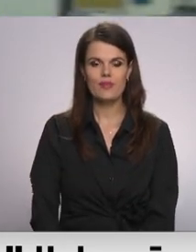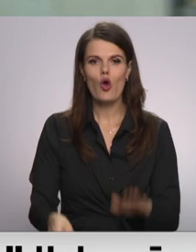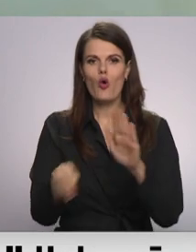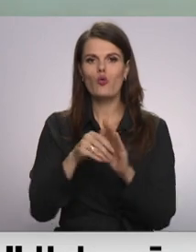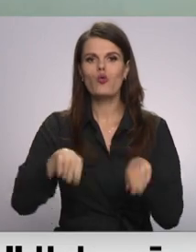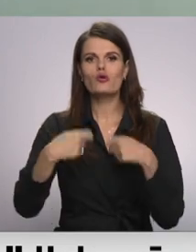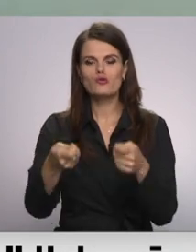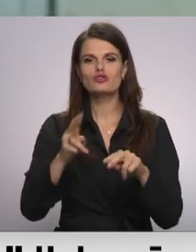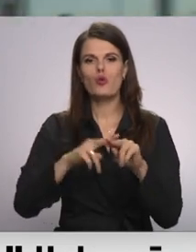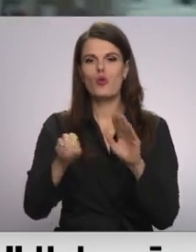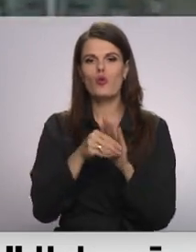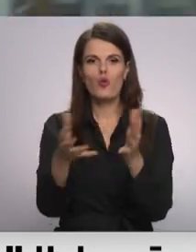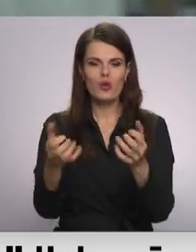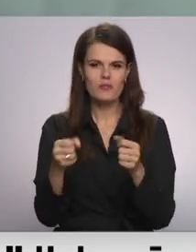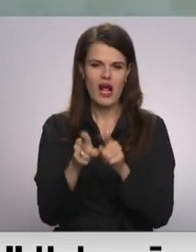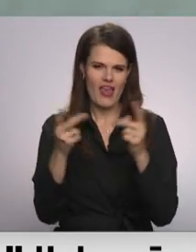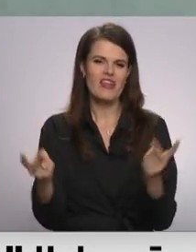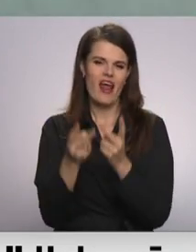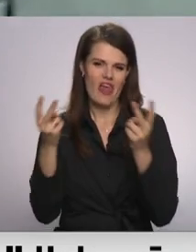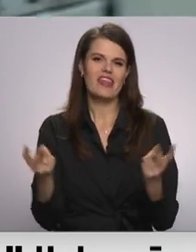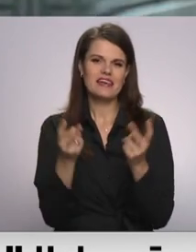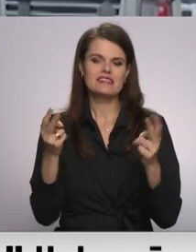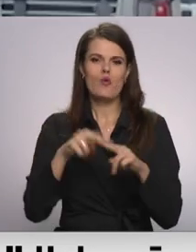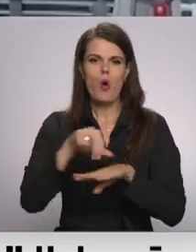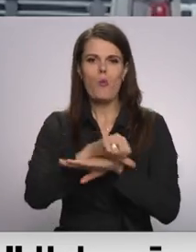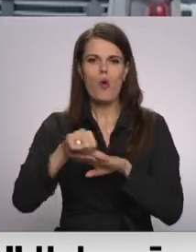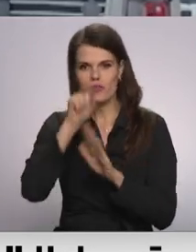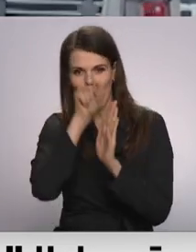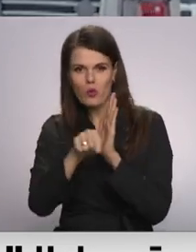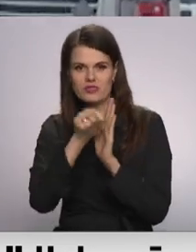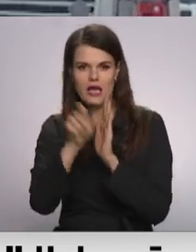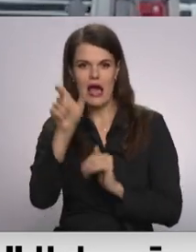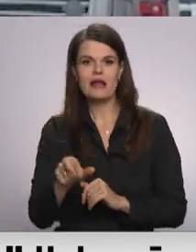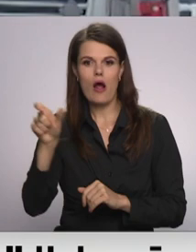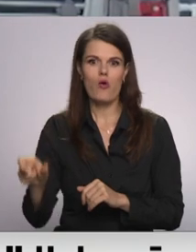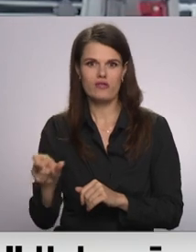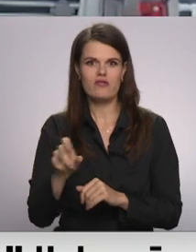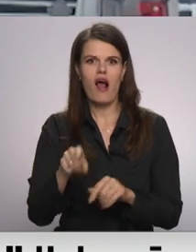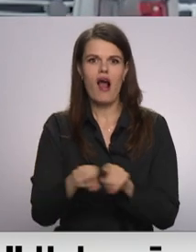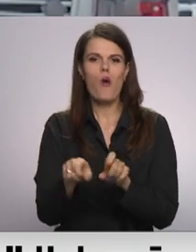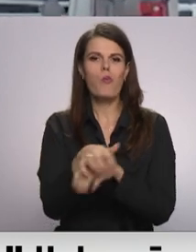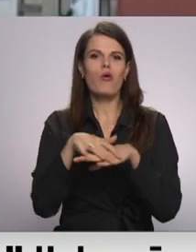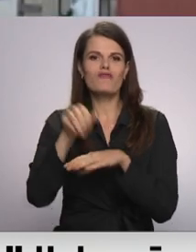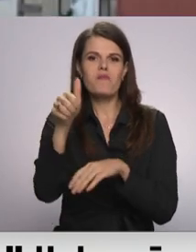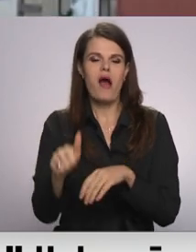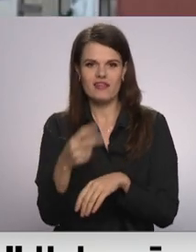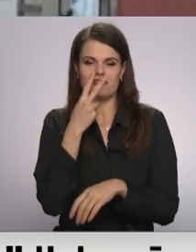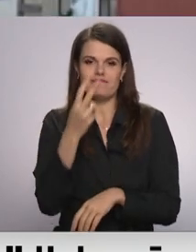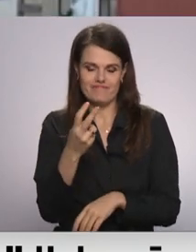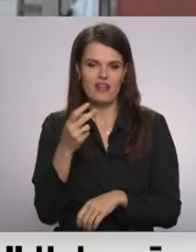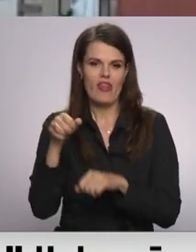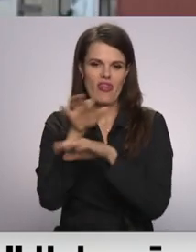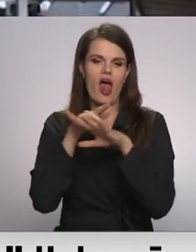Kukuļdošana un kukuļņemšana kā tradīcija un muitas uzraugi, kuri varētu strādāt par burvju māksliniekiem. Šādu stēlēns